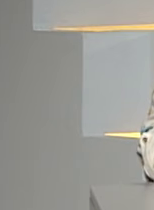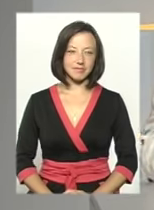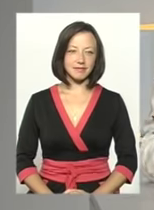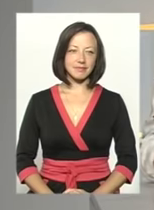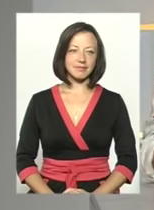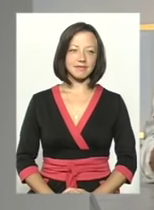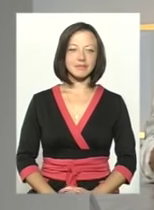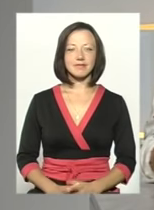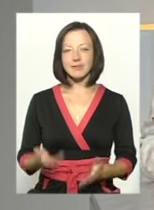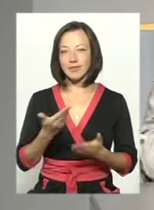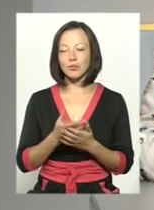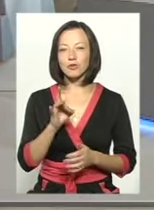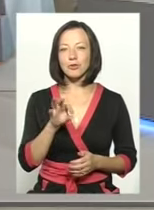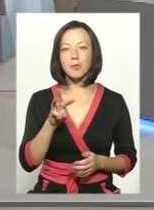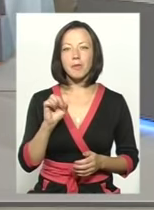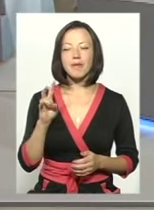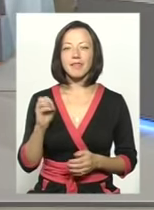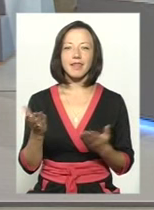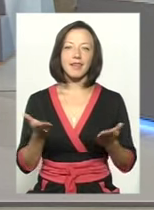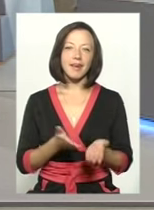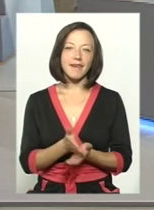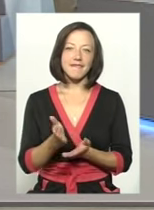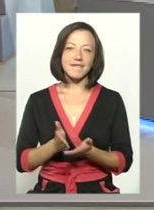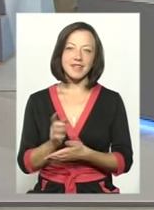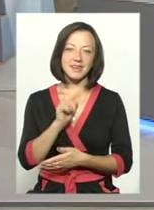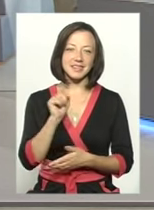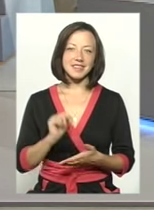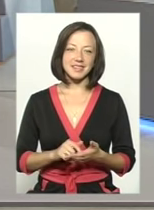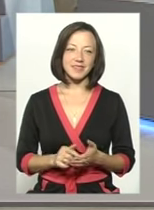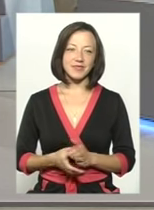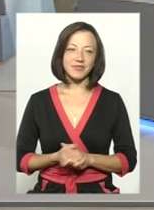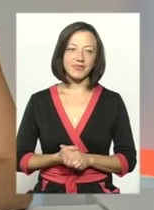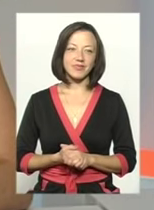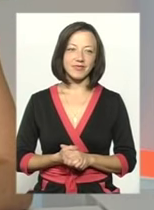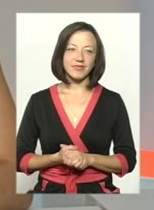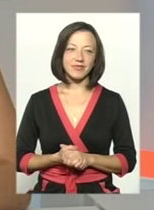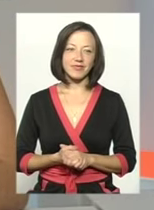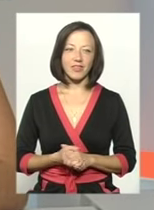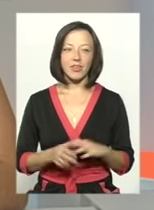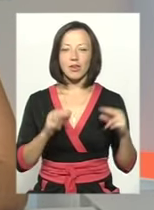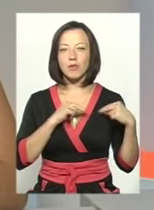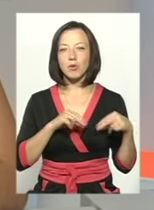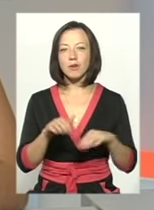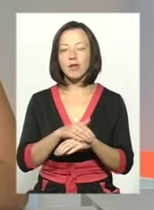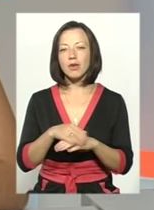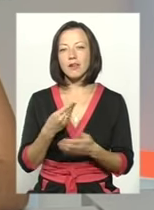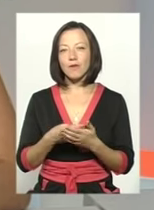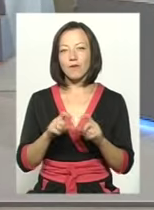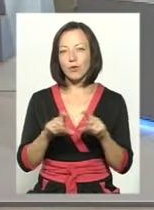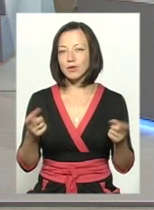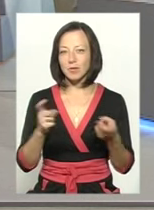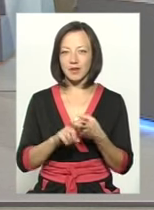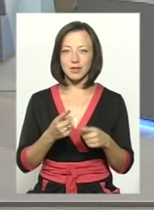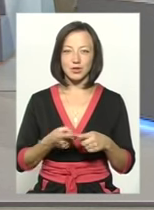Романи, які версії? Мабуть, версія робота в благодійному фонді, якщо щось зв'язане з цим.